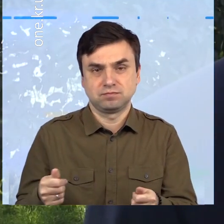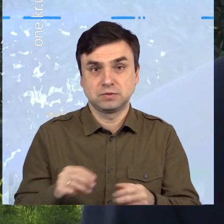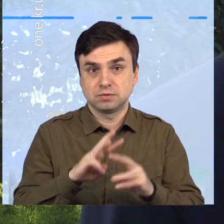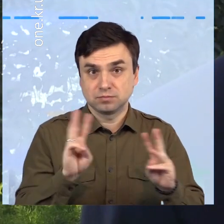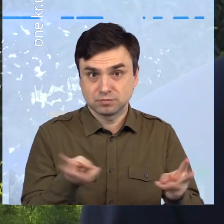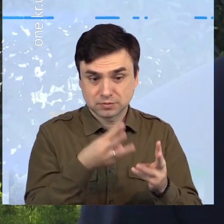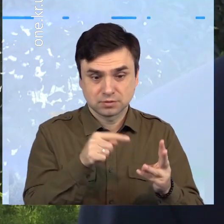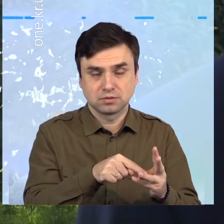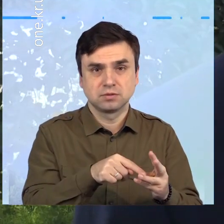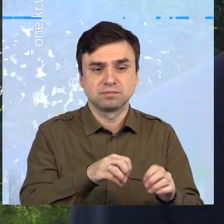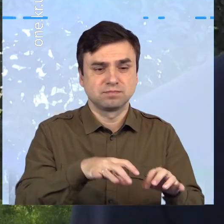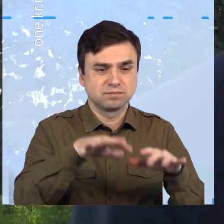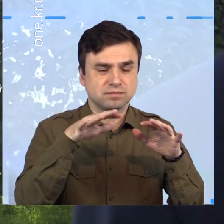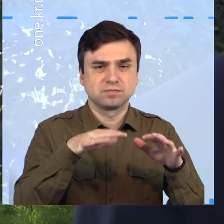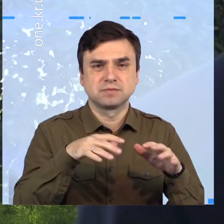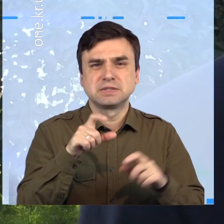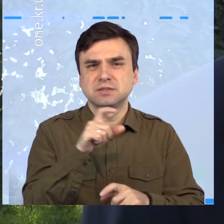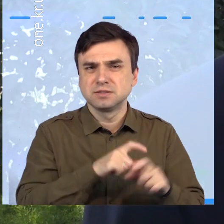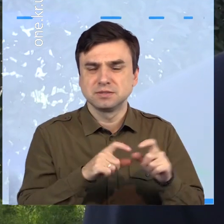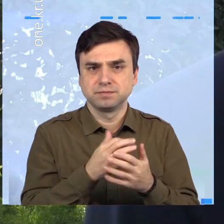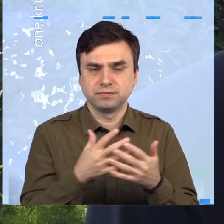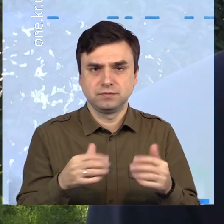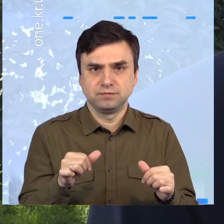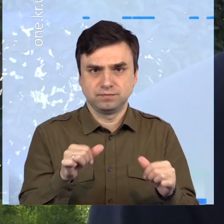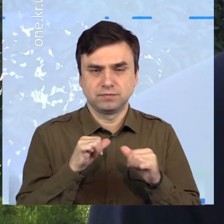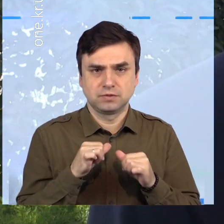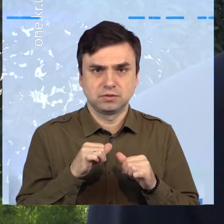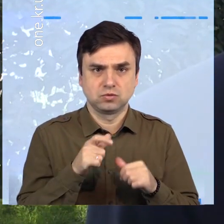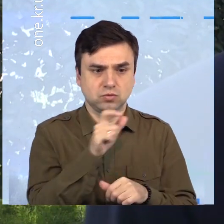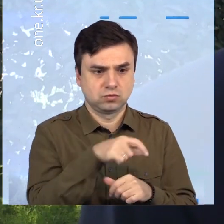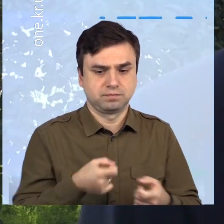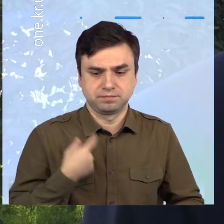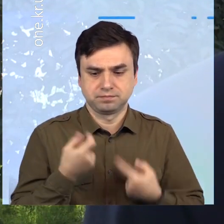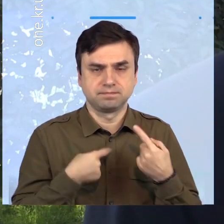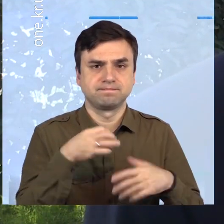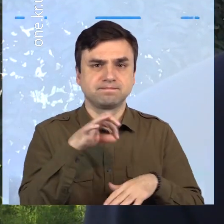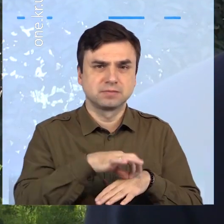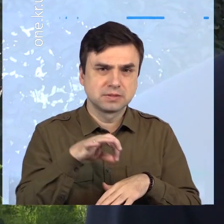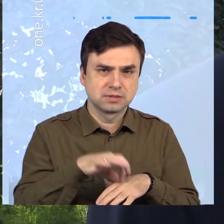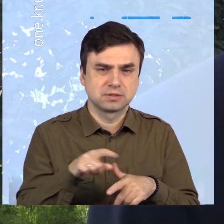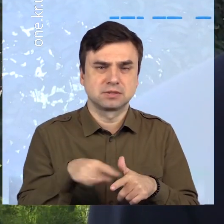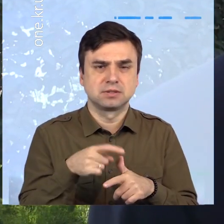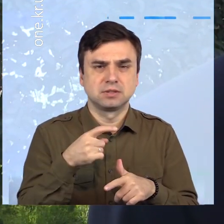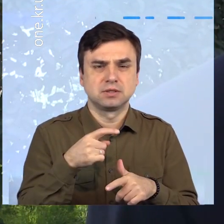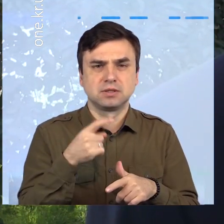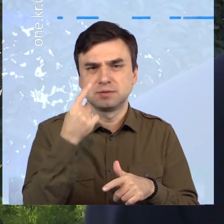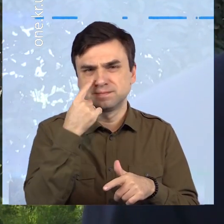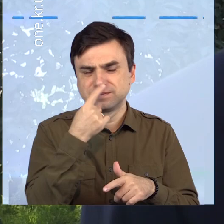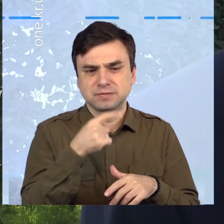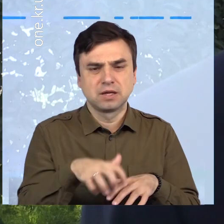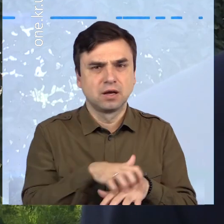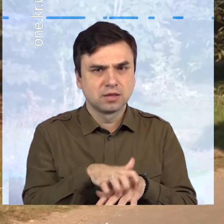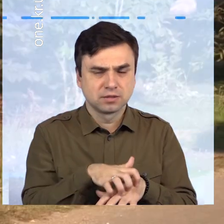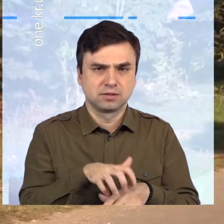кількість канцергенів, які можуть приводити до різних захворювань та алергічних реакцій диханих